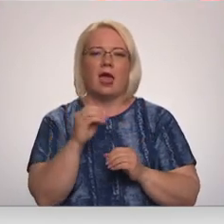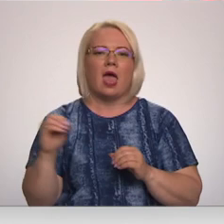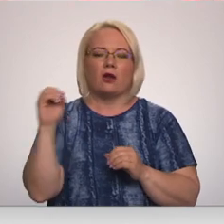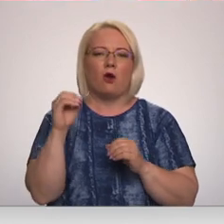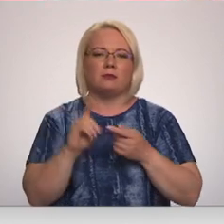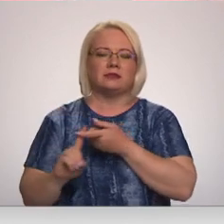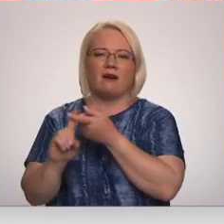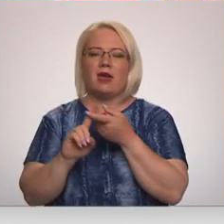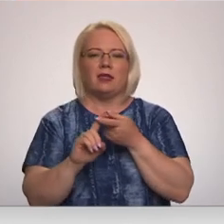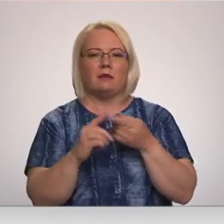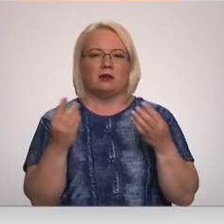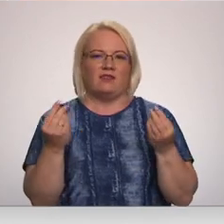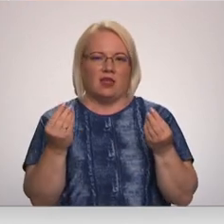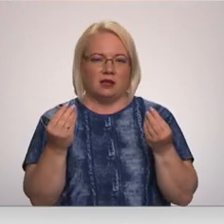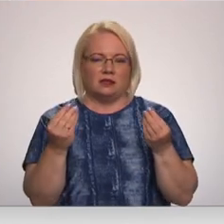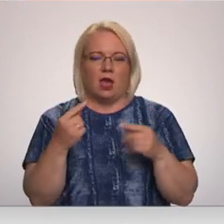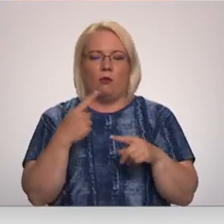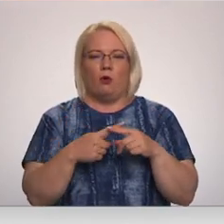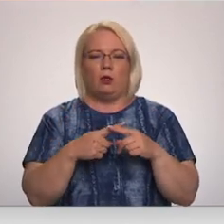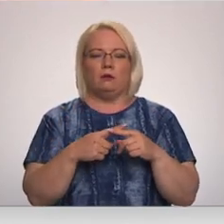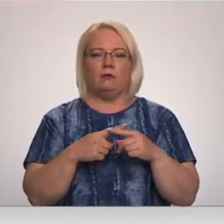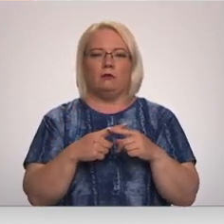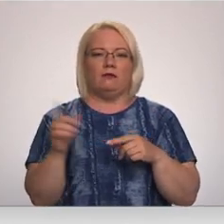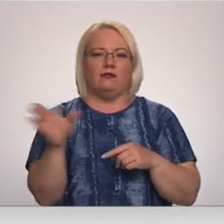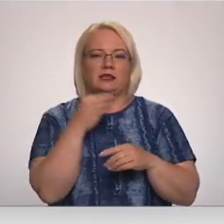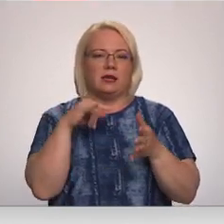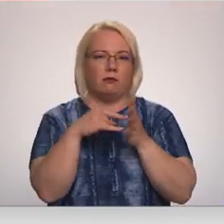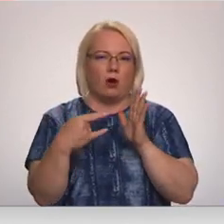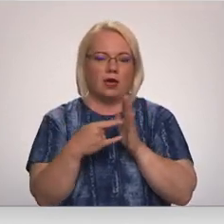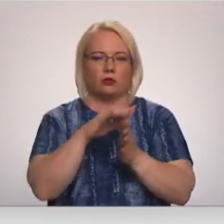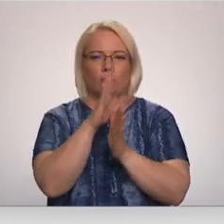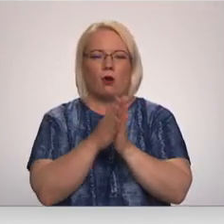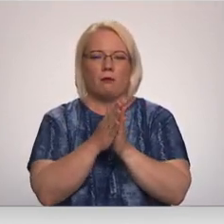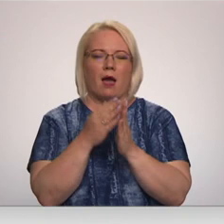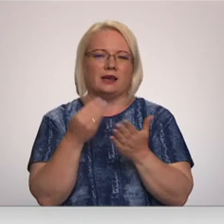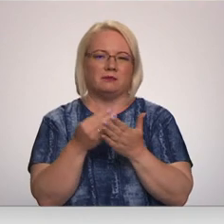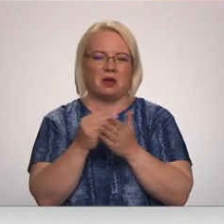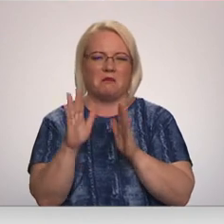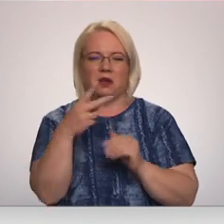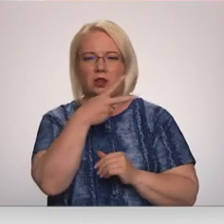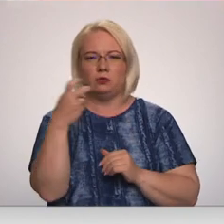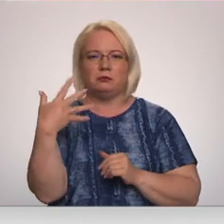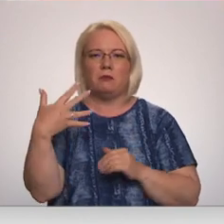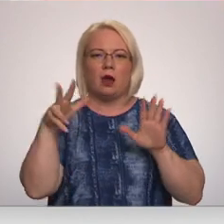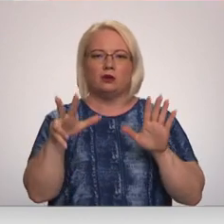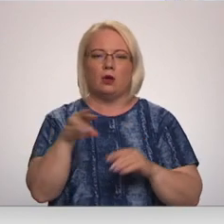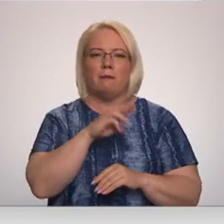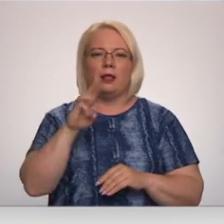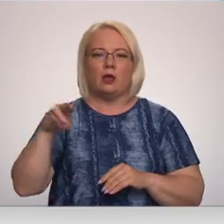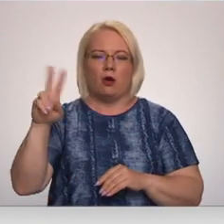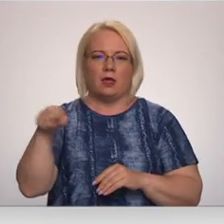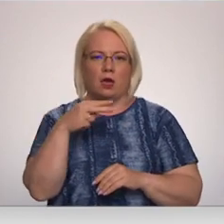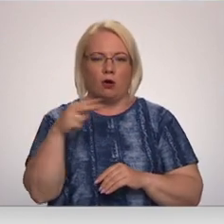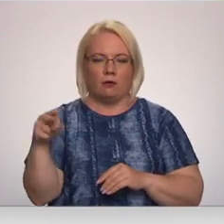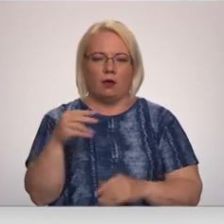līdzfinansējumusiem 14 miljonu eiro apmērā. Visa projekta kopējās izmaksas ir nepilni 258 miljonu eiro.